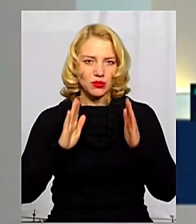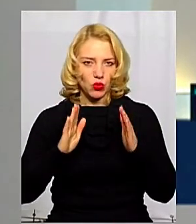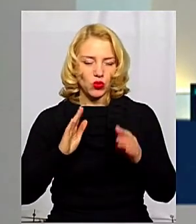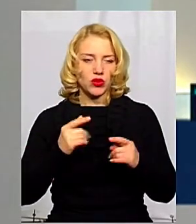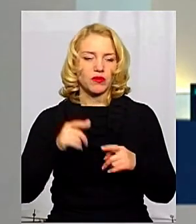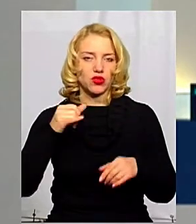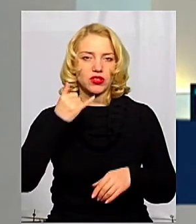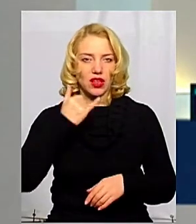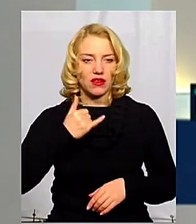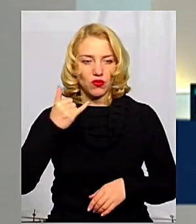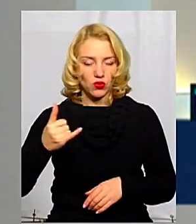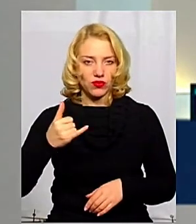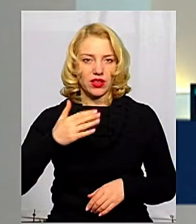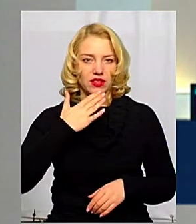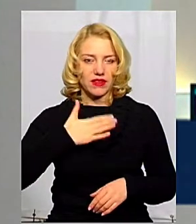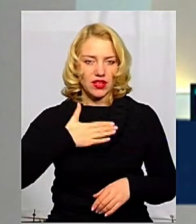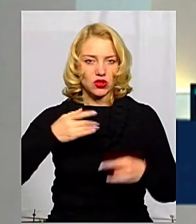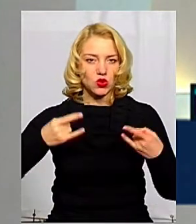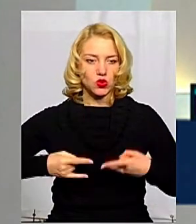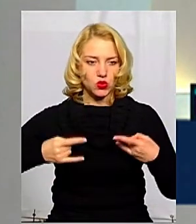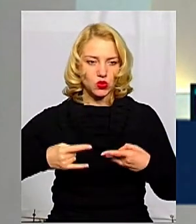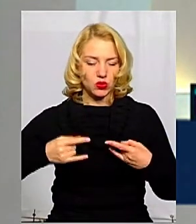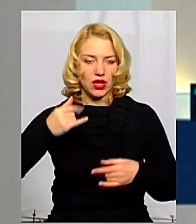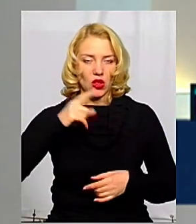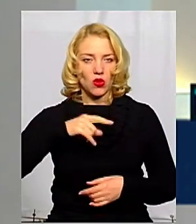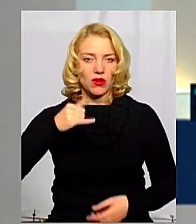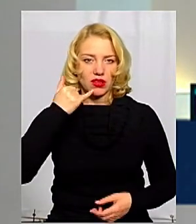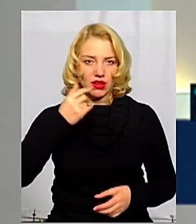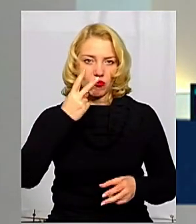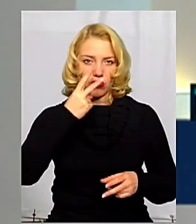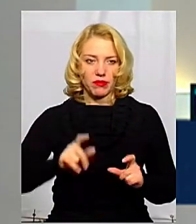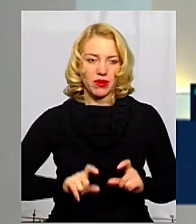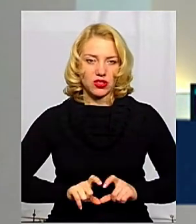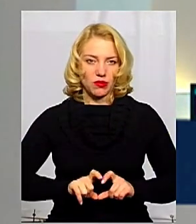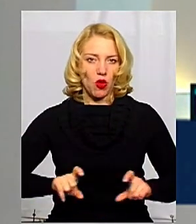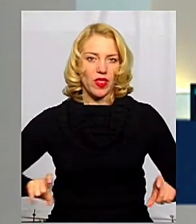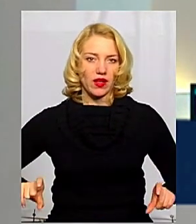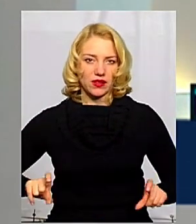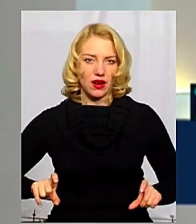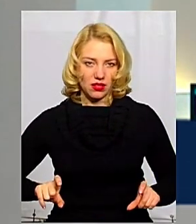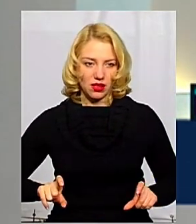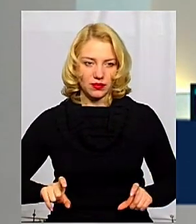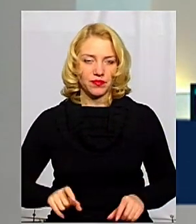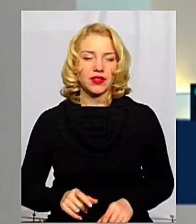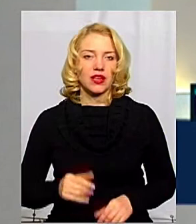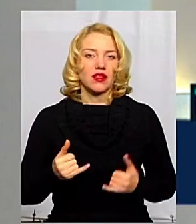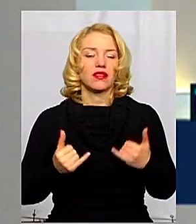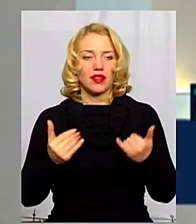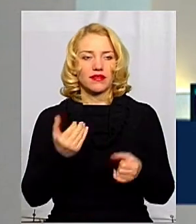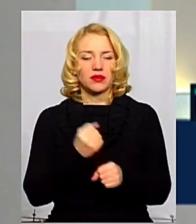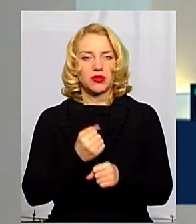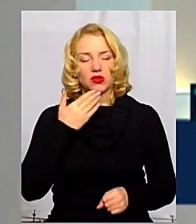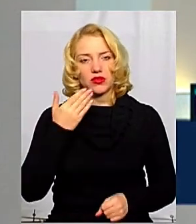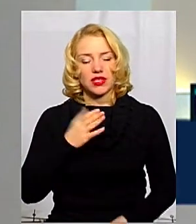телефонувати у студію, за телефоном, номер якого бачите на екрані. У студії для вас